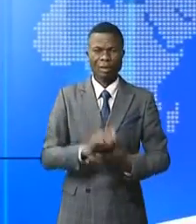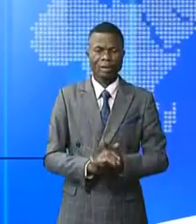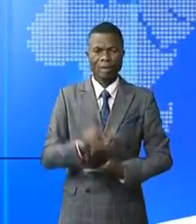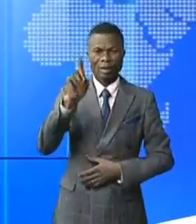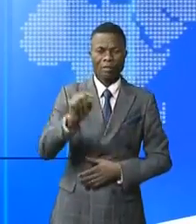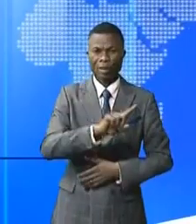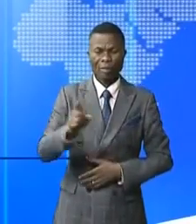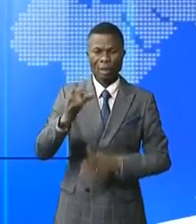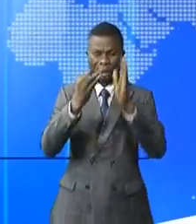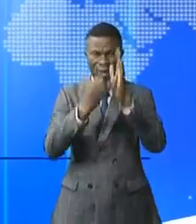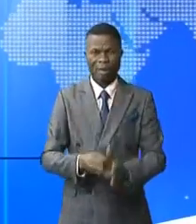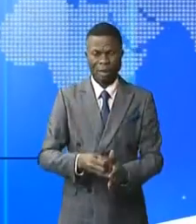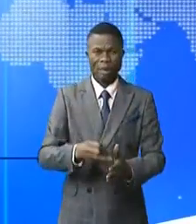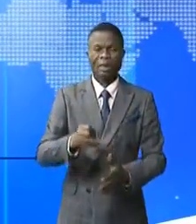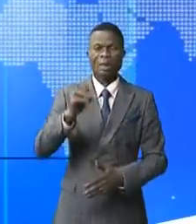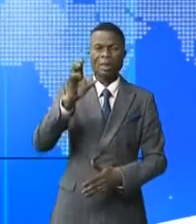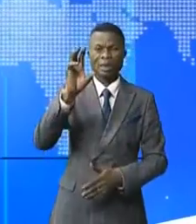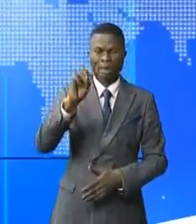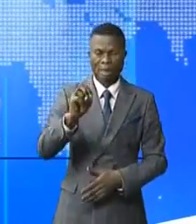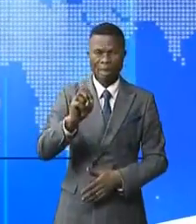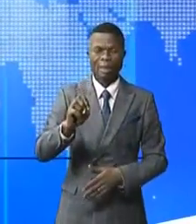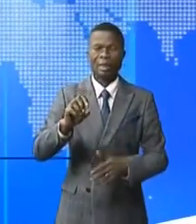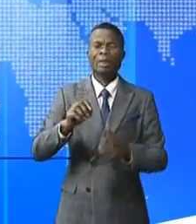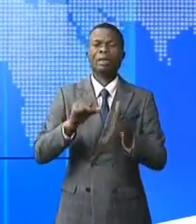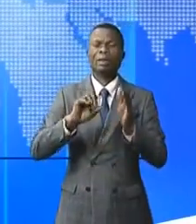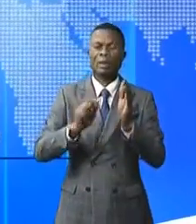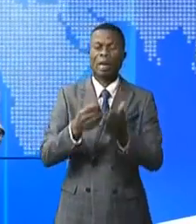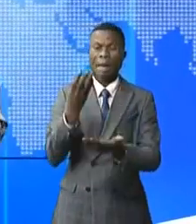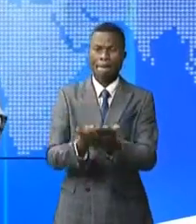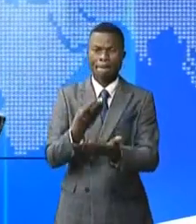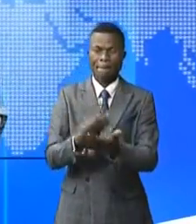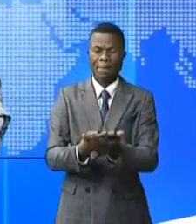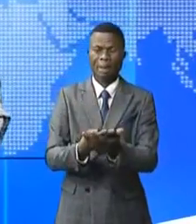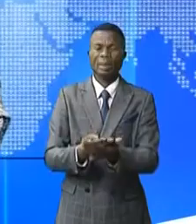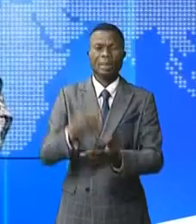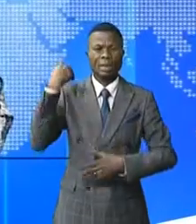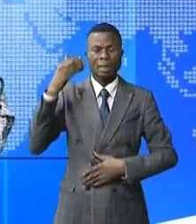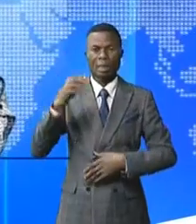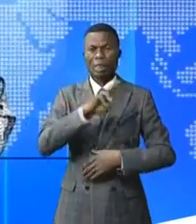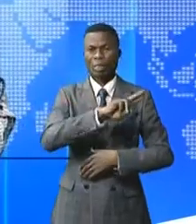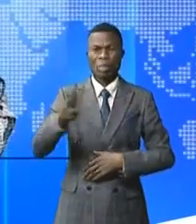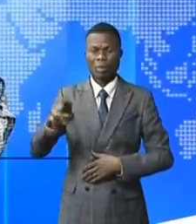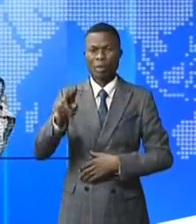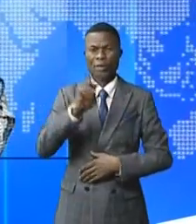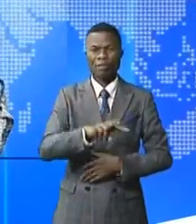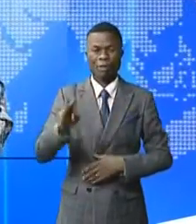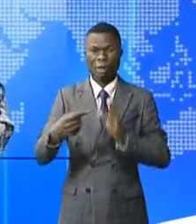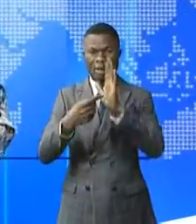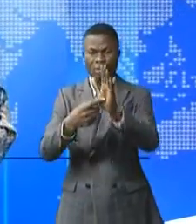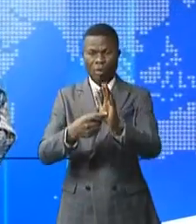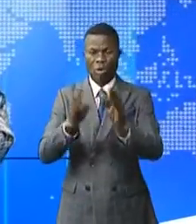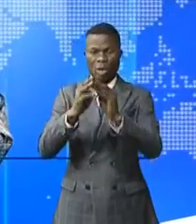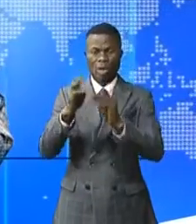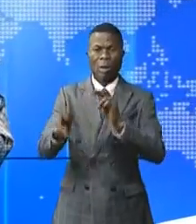20.730,6 milliards, c'est la hauteur du budget de l'État exercice 2020-D, présenté hier à la plénière de l